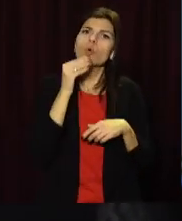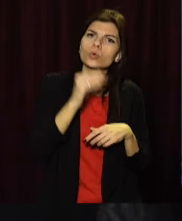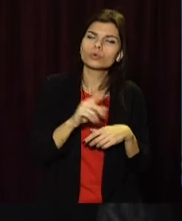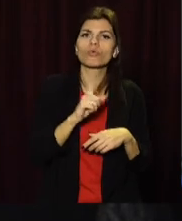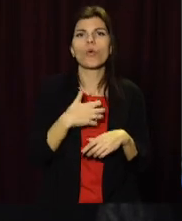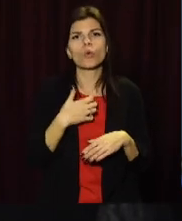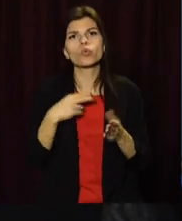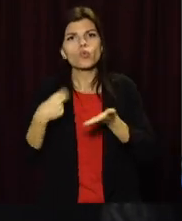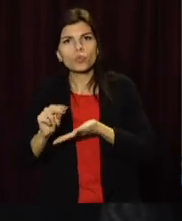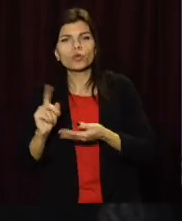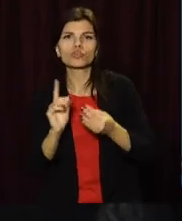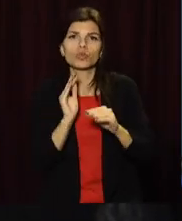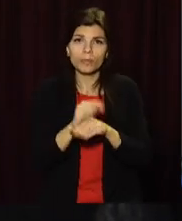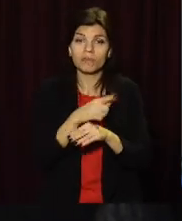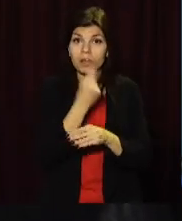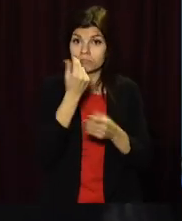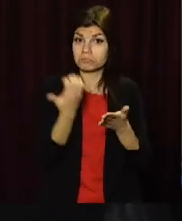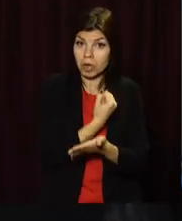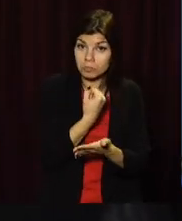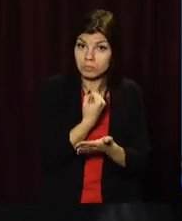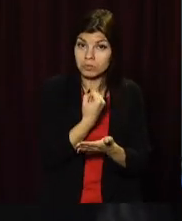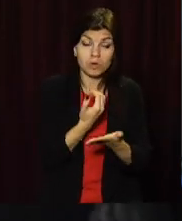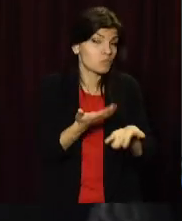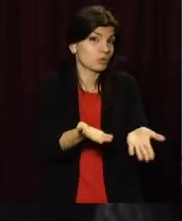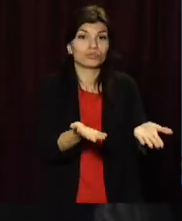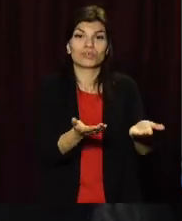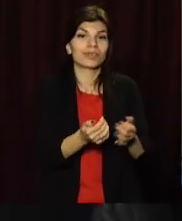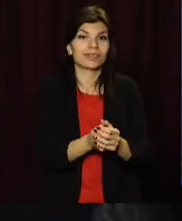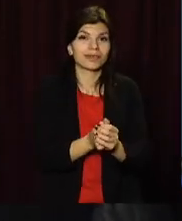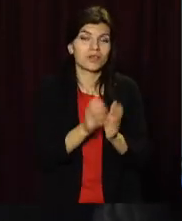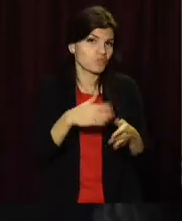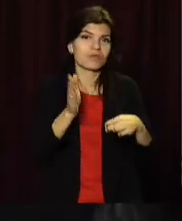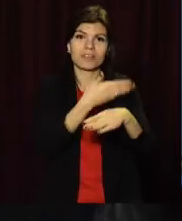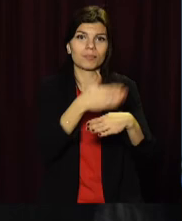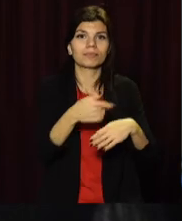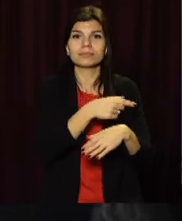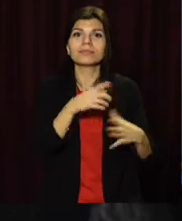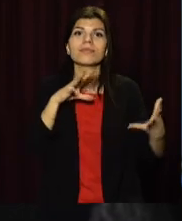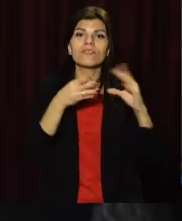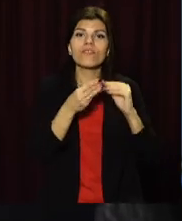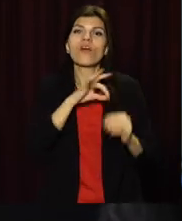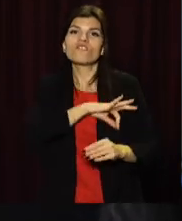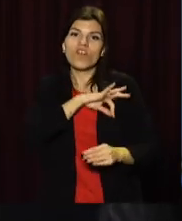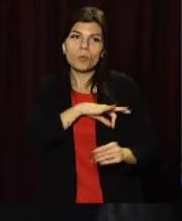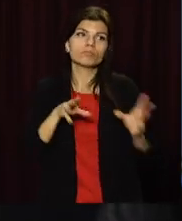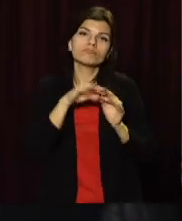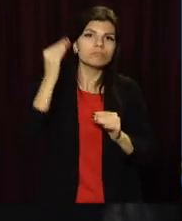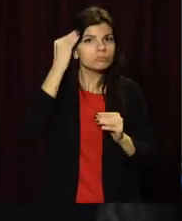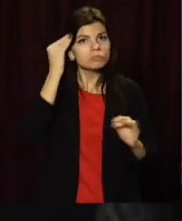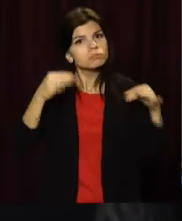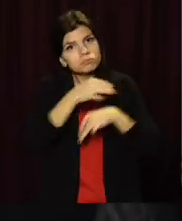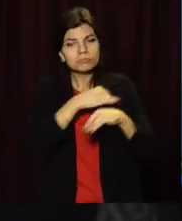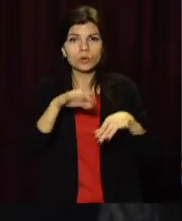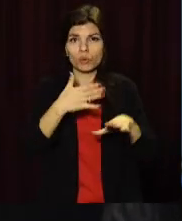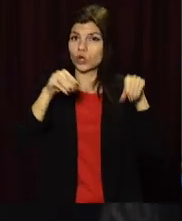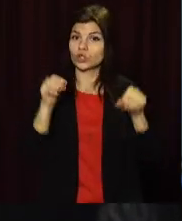вони хочуть придбати. Вони заробили кошти? Будь ласка, розпоряджайтеся спільно з вихователями, колегіально будуть